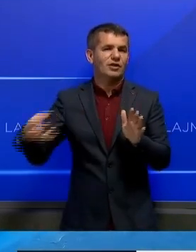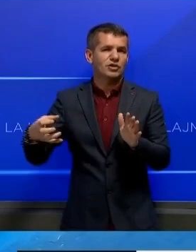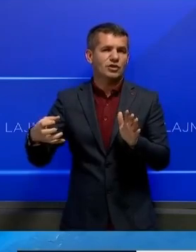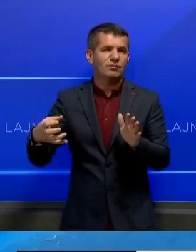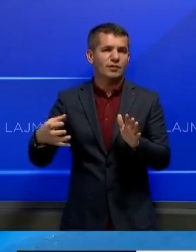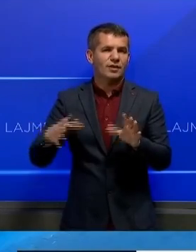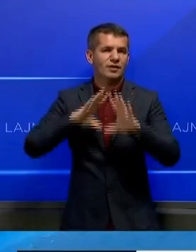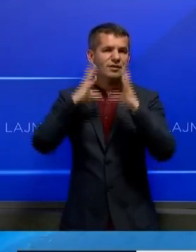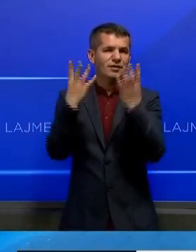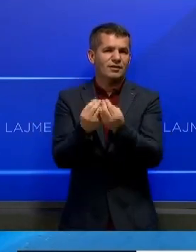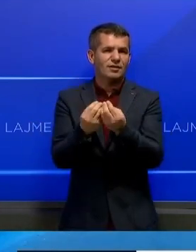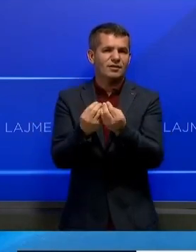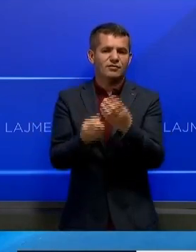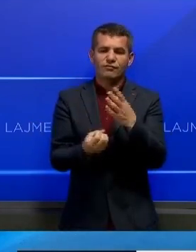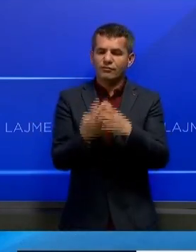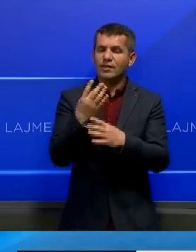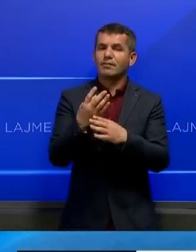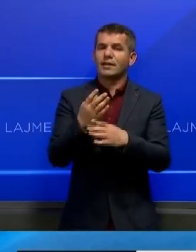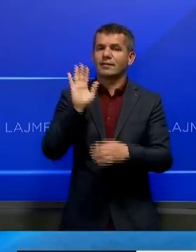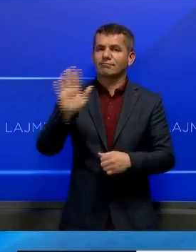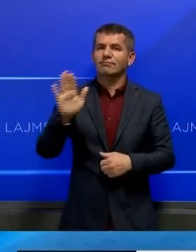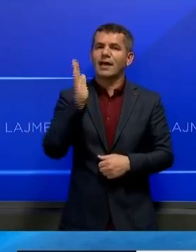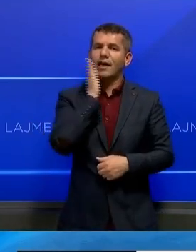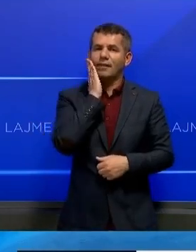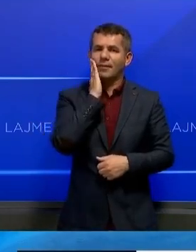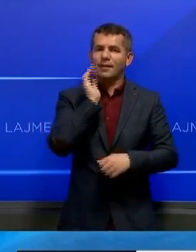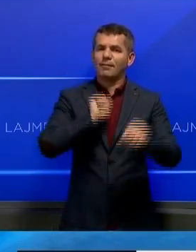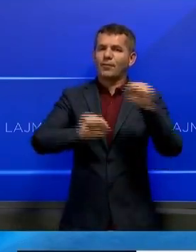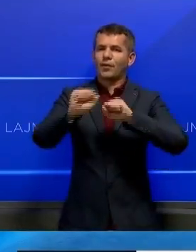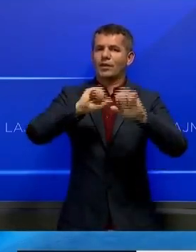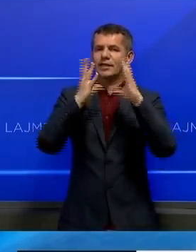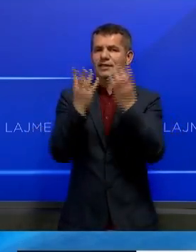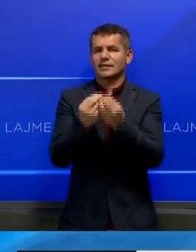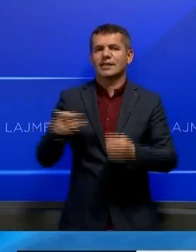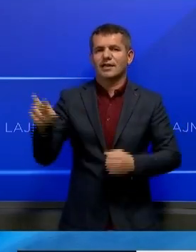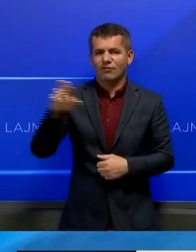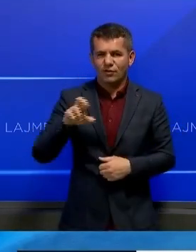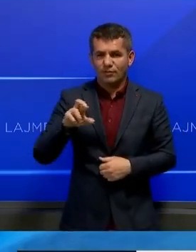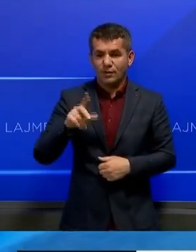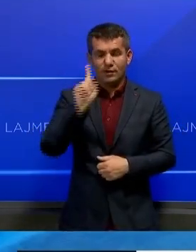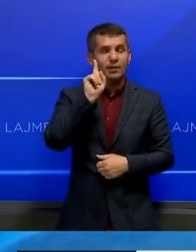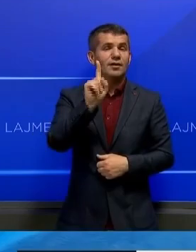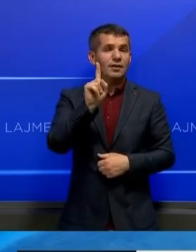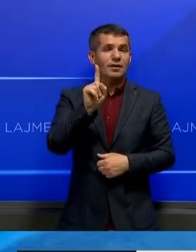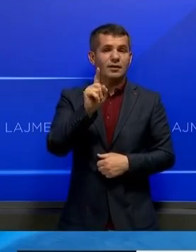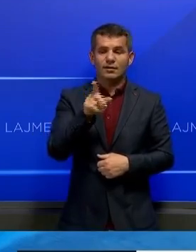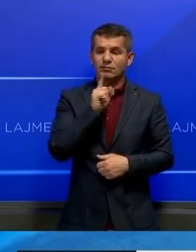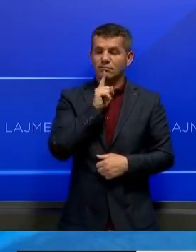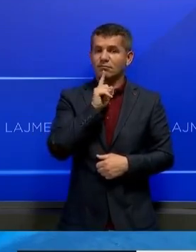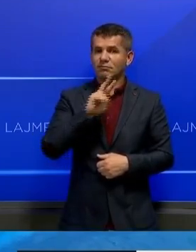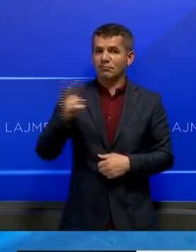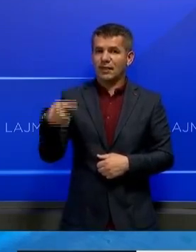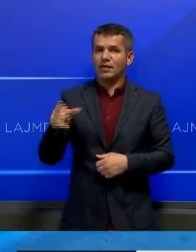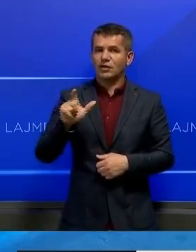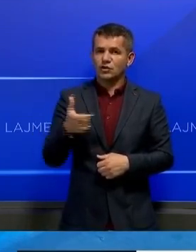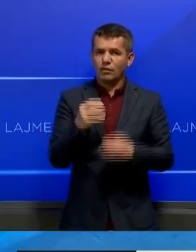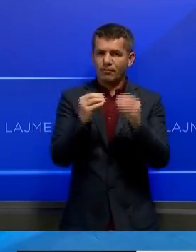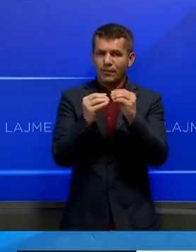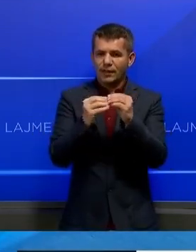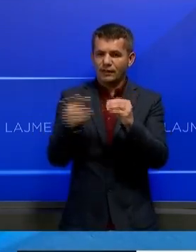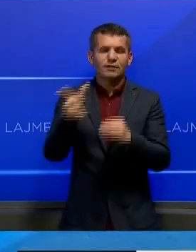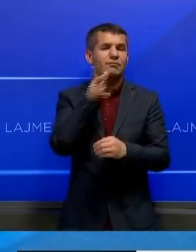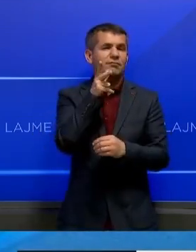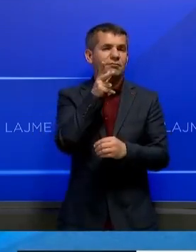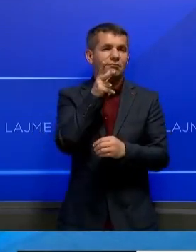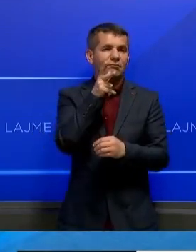dyshem angazhimin e shteteve të bashkuara për të mbrojtur partnerët evropian. Por në të kondër të mpasarë si i ti, Biden është përpje kur